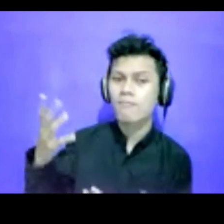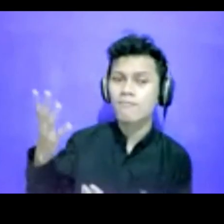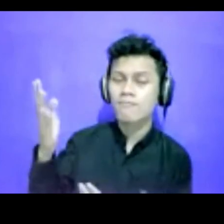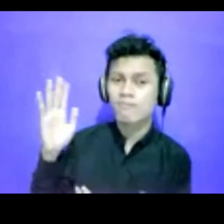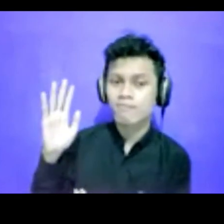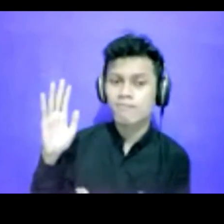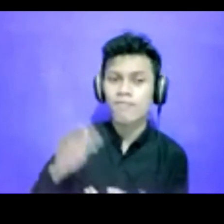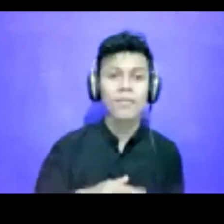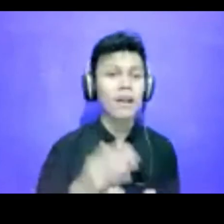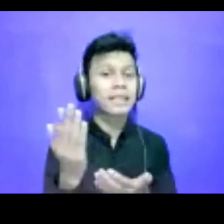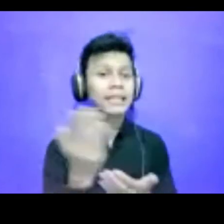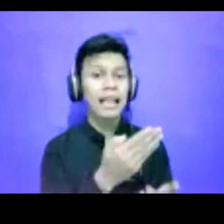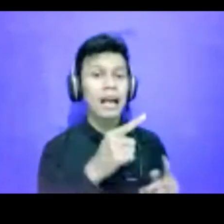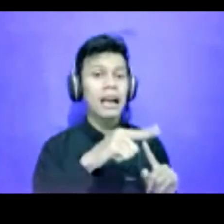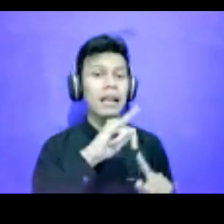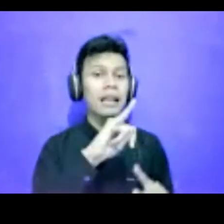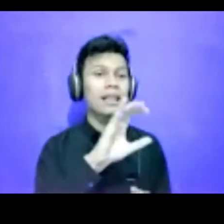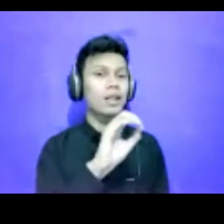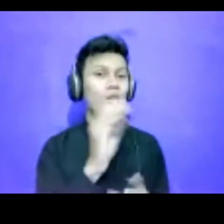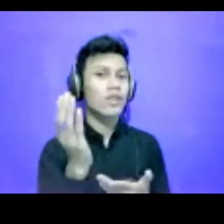Silahkan Tio. Silahkan Mas.